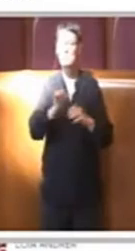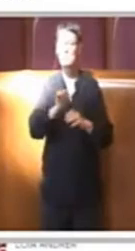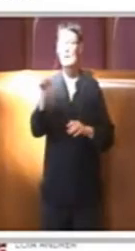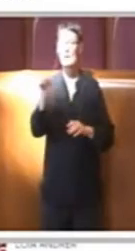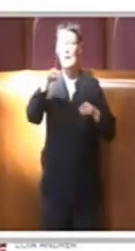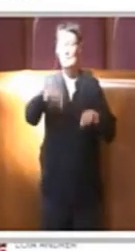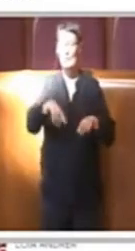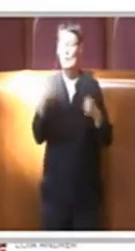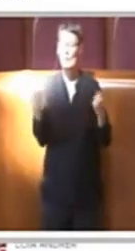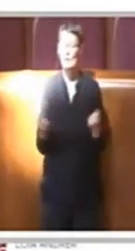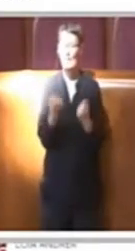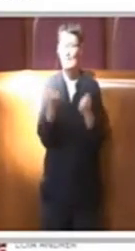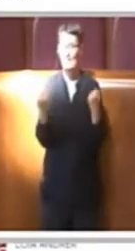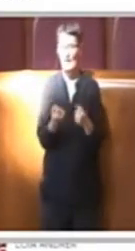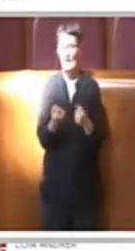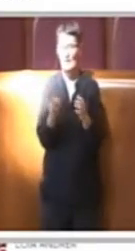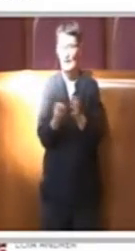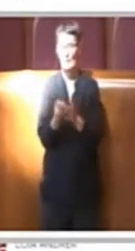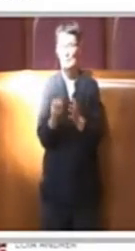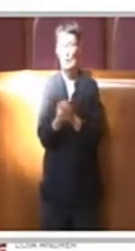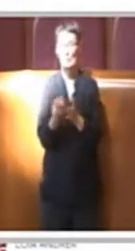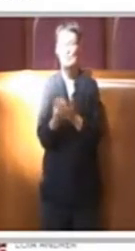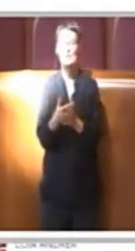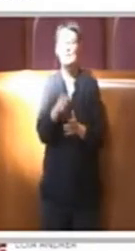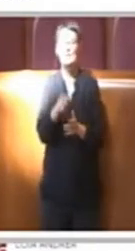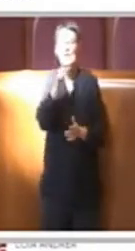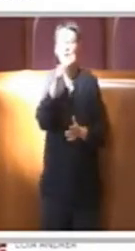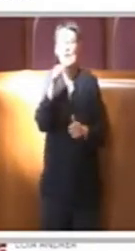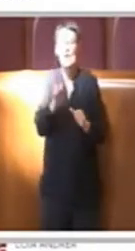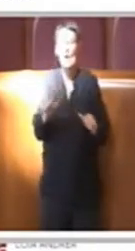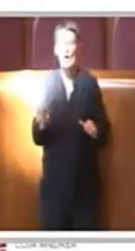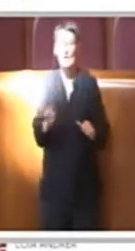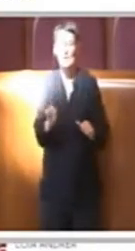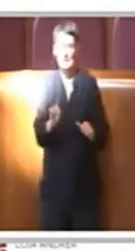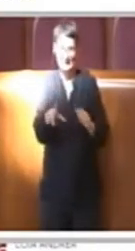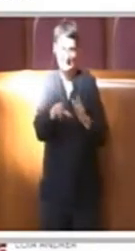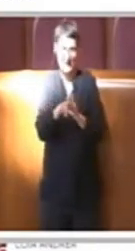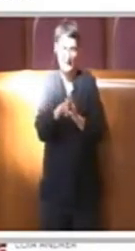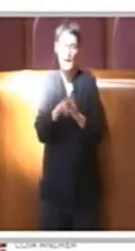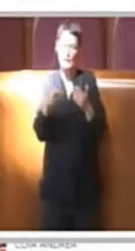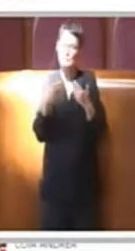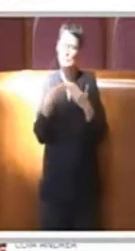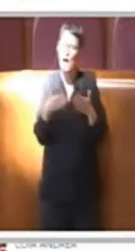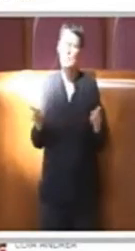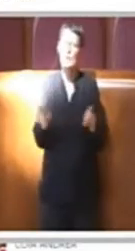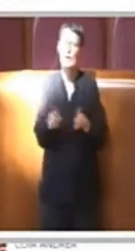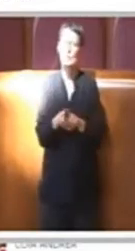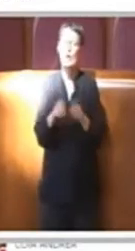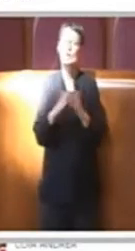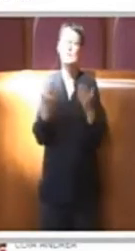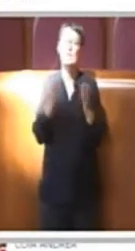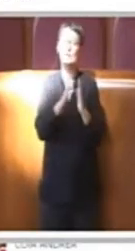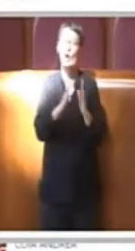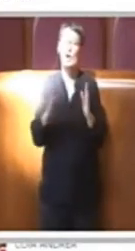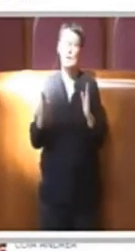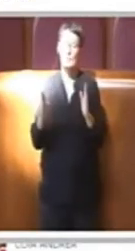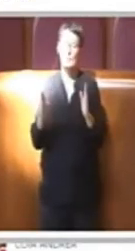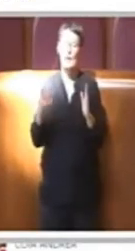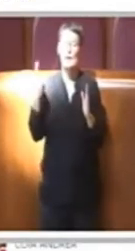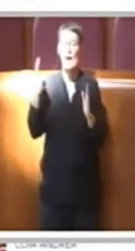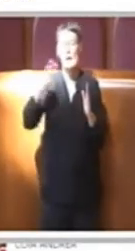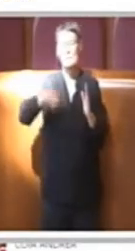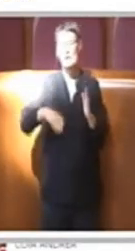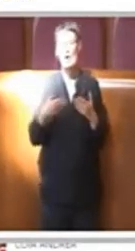le attività produttive non essenziali per legge e quella delle librerie. Questa è stata una riapertura